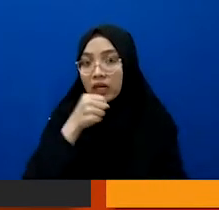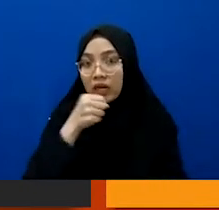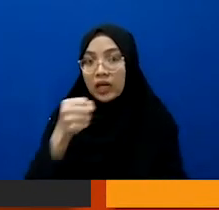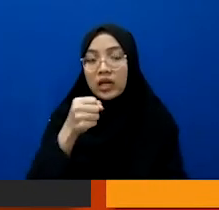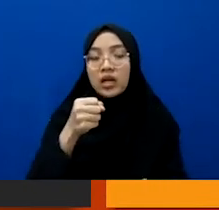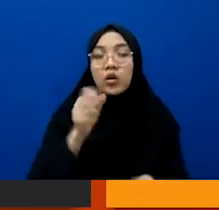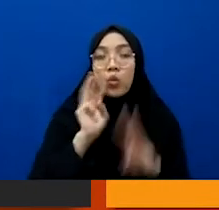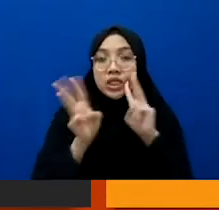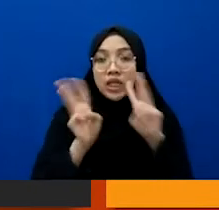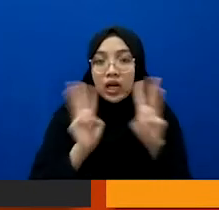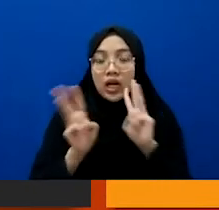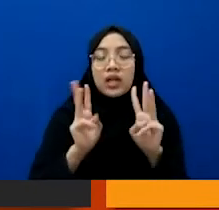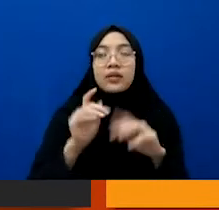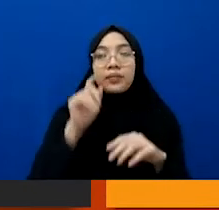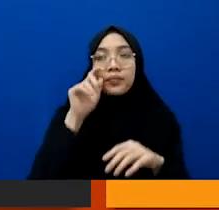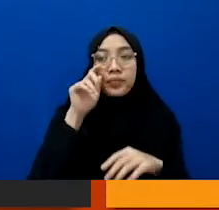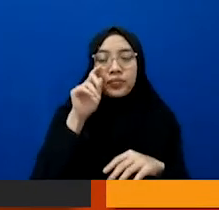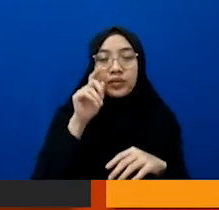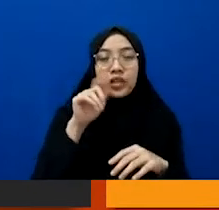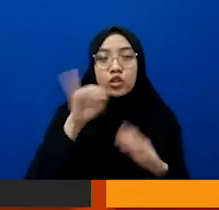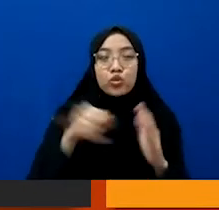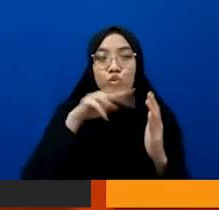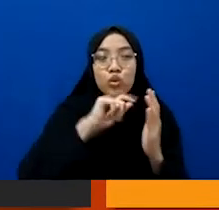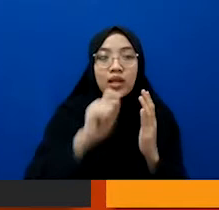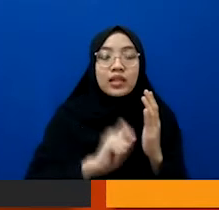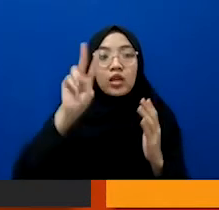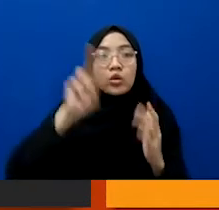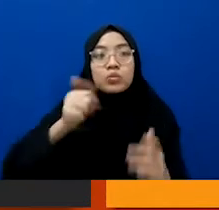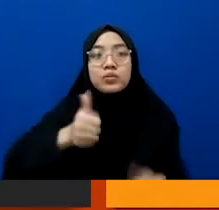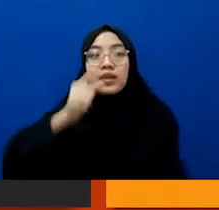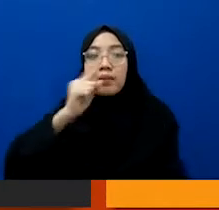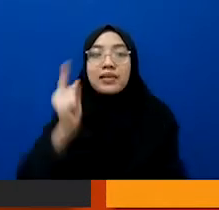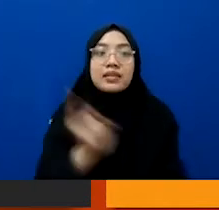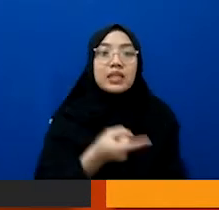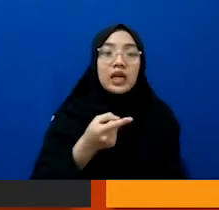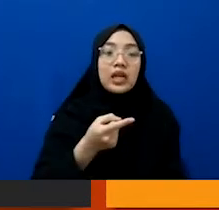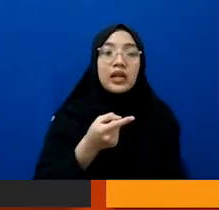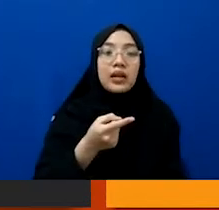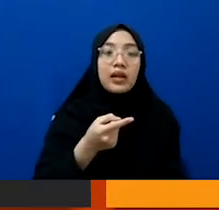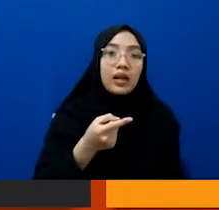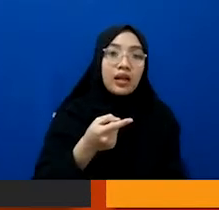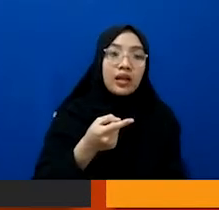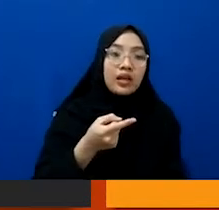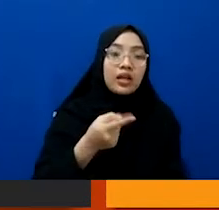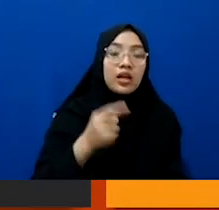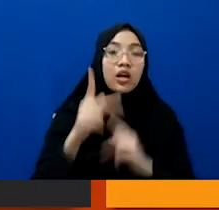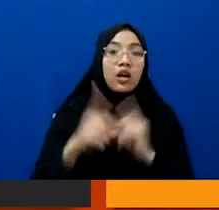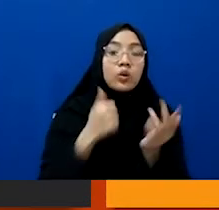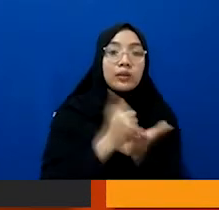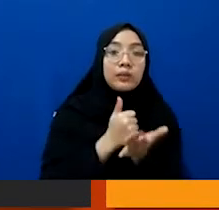jurnalis harus memastikan memastikan bahwa